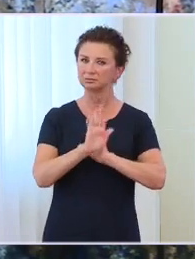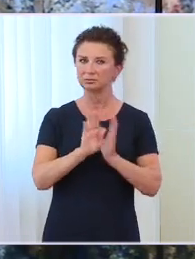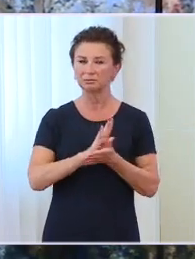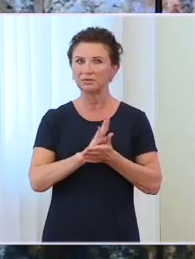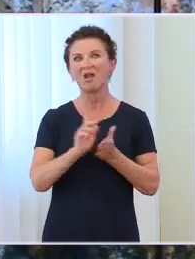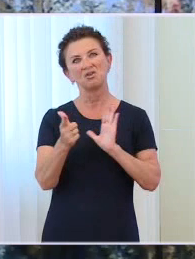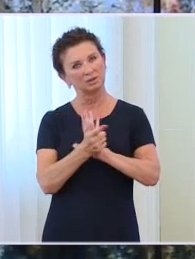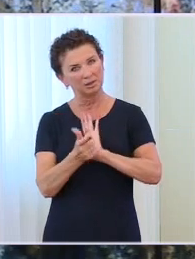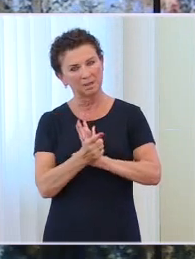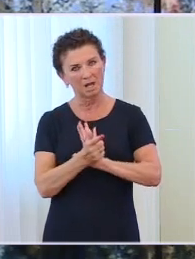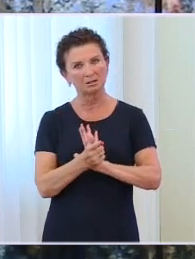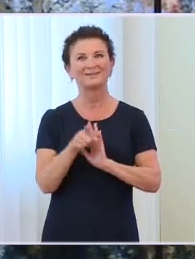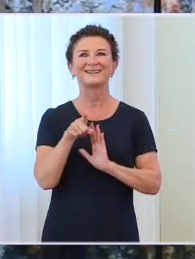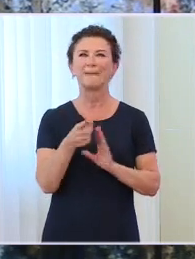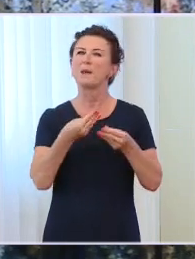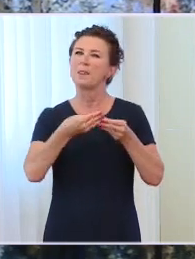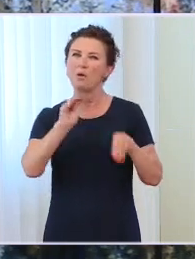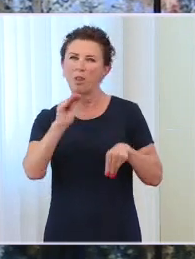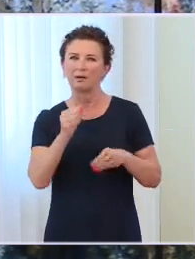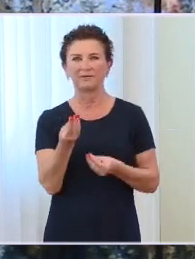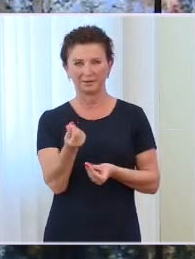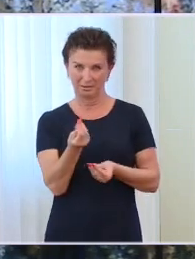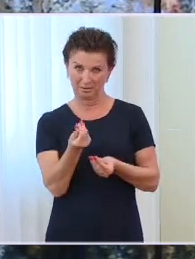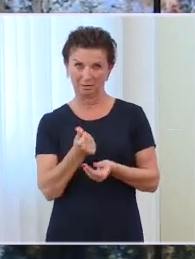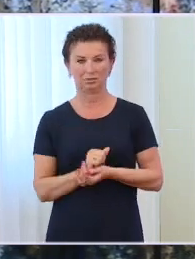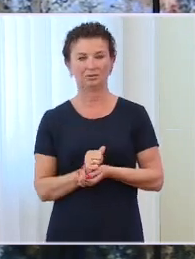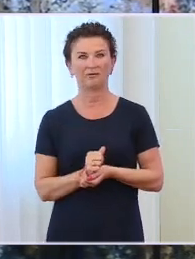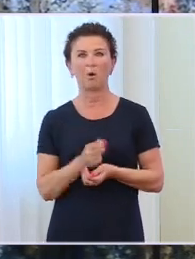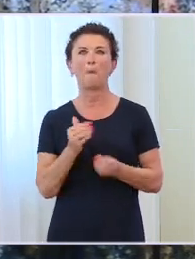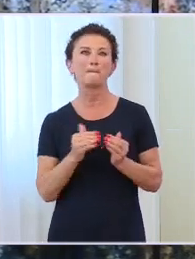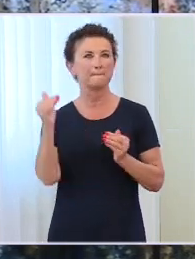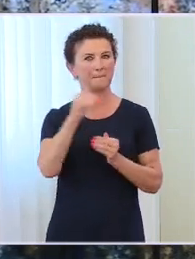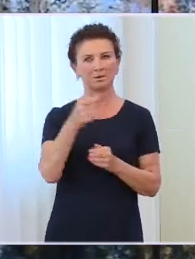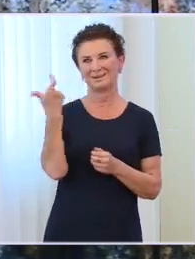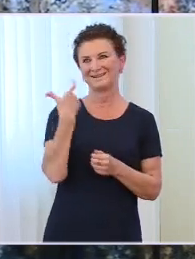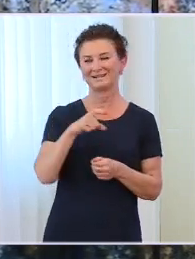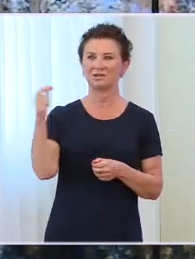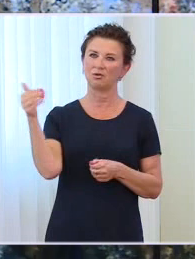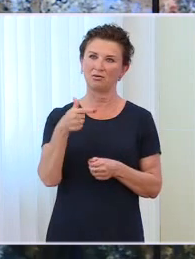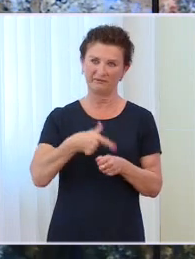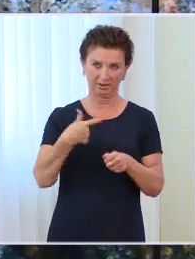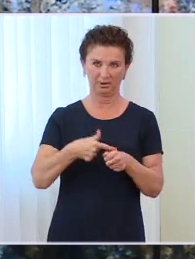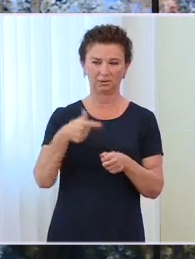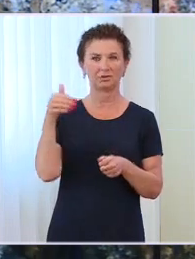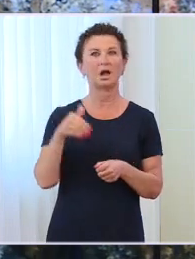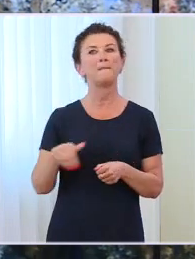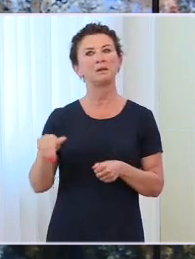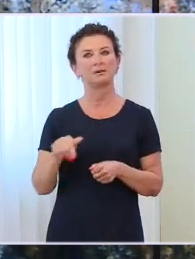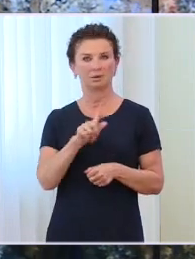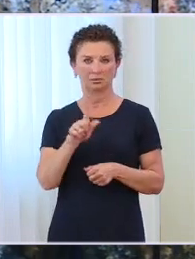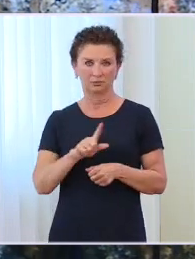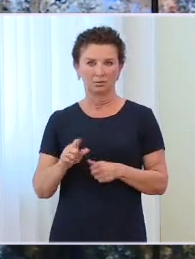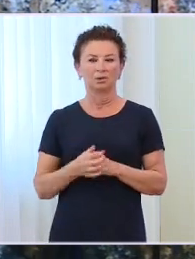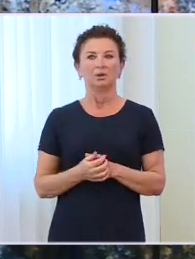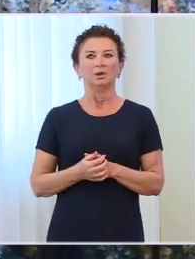gdzie koszty będą wynosić powyżej 120 mln zł. Ale jesteśmy na to przygotowani. Cieszę się bardzo, że